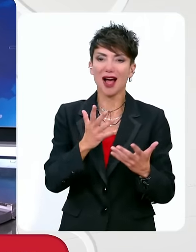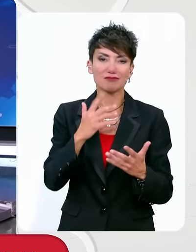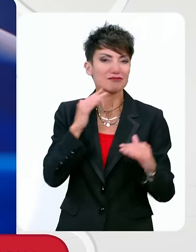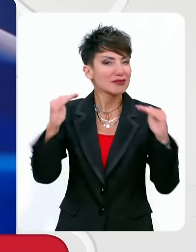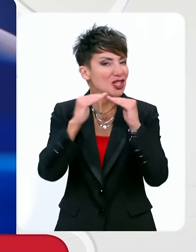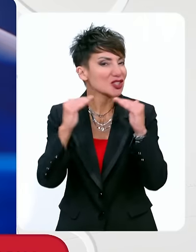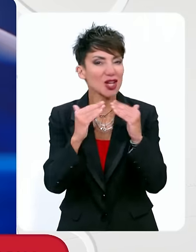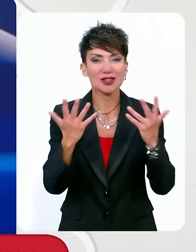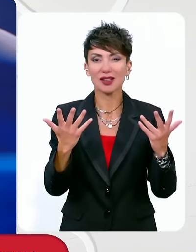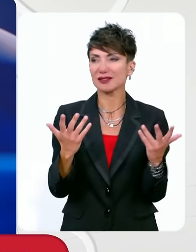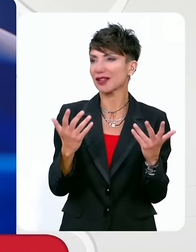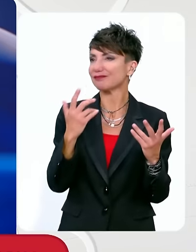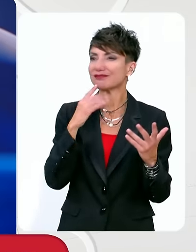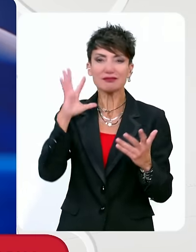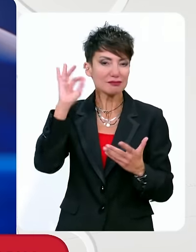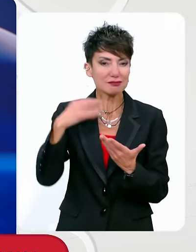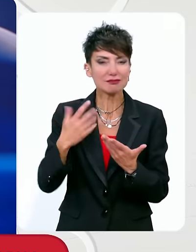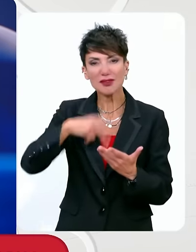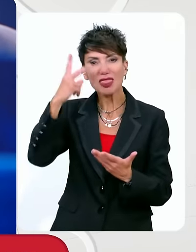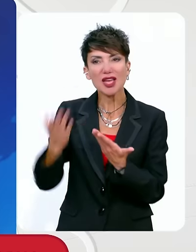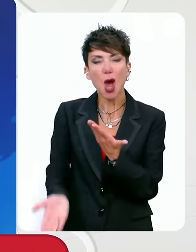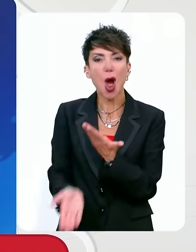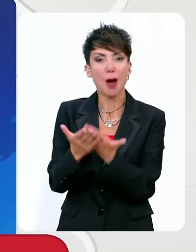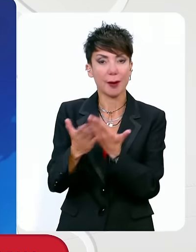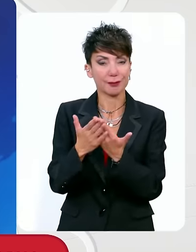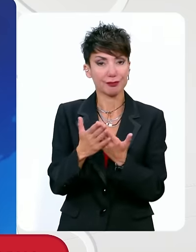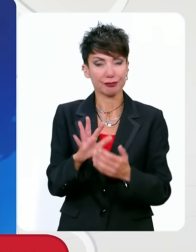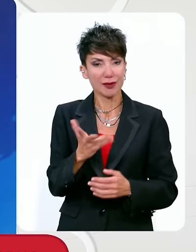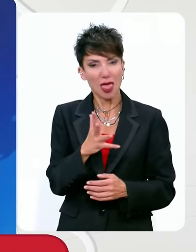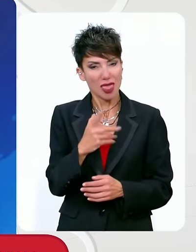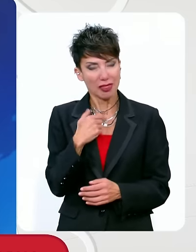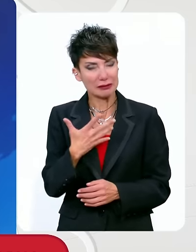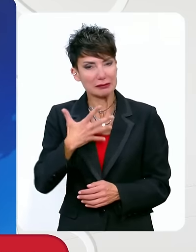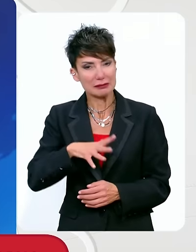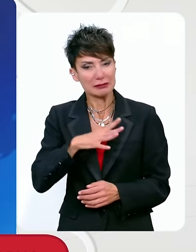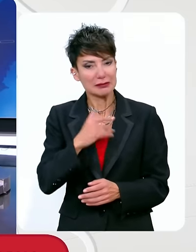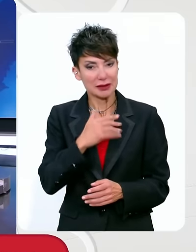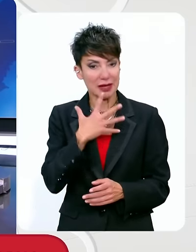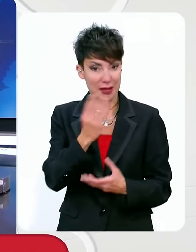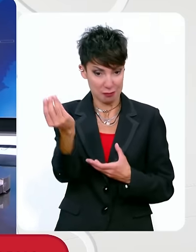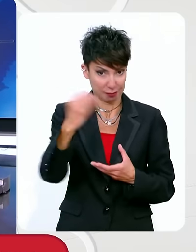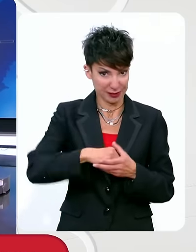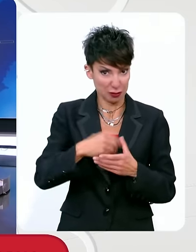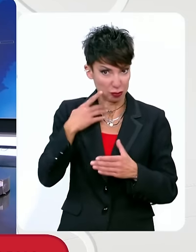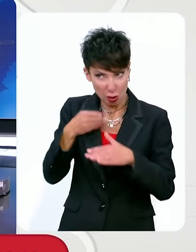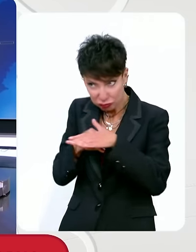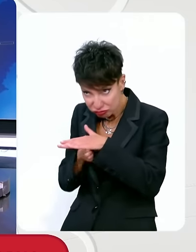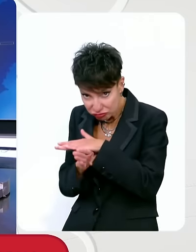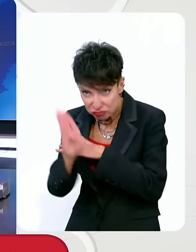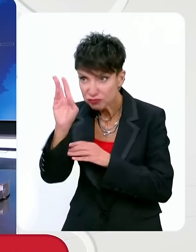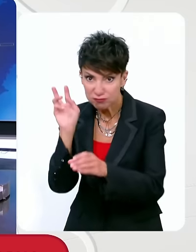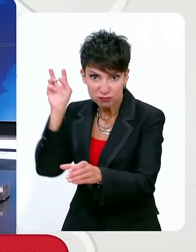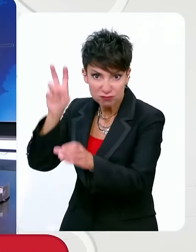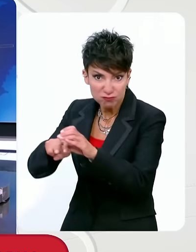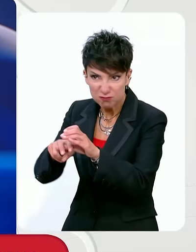ισοτιμία, την προάσπιση των δικαιωμάτων. Άρα ψηφίστε μας για να αλώσουμε το σημερινό σύστημα από μέσα. Μα κοιτάξτε, εμείς θέλουμε να